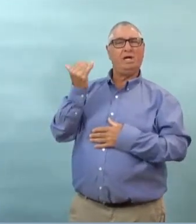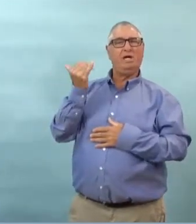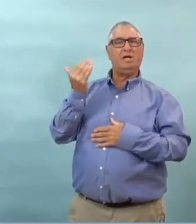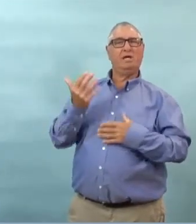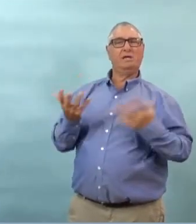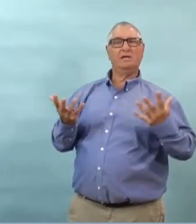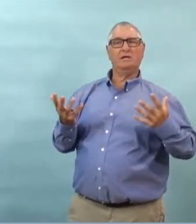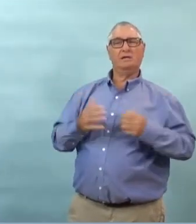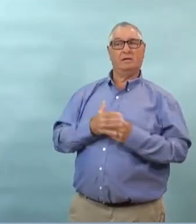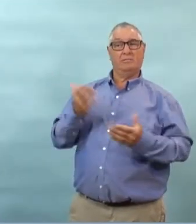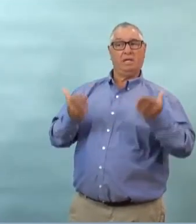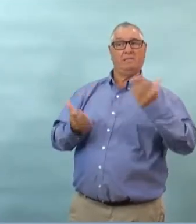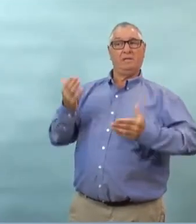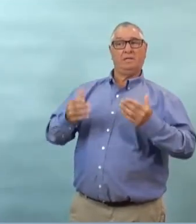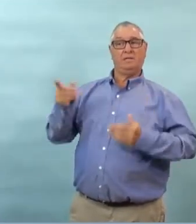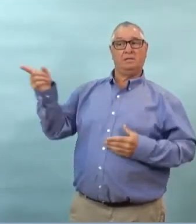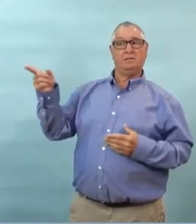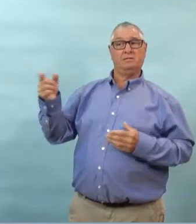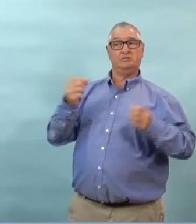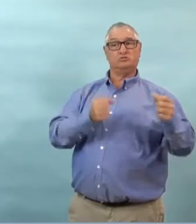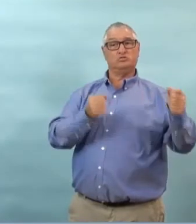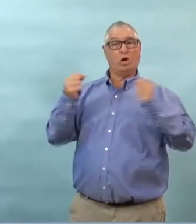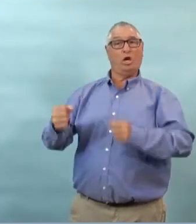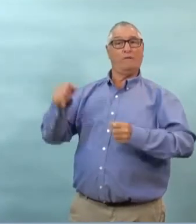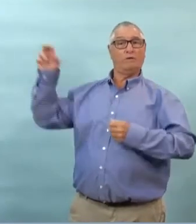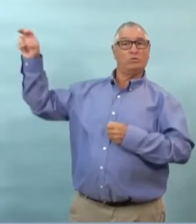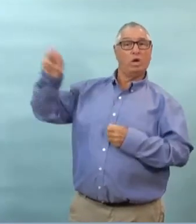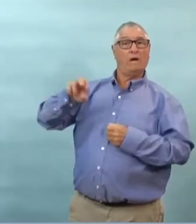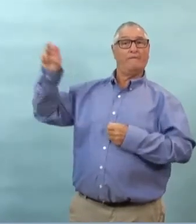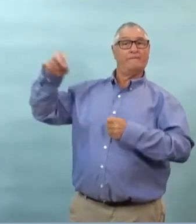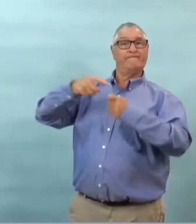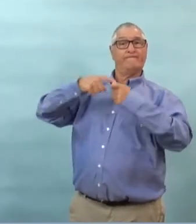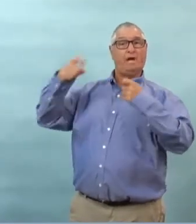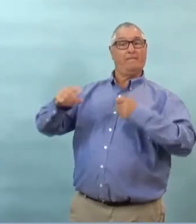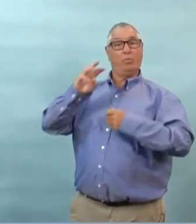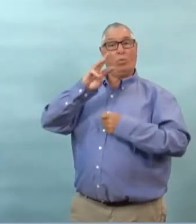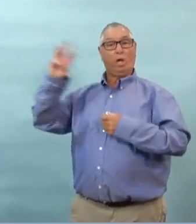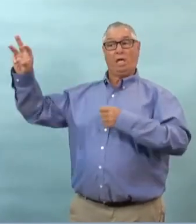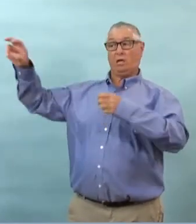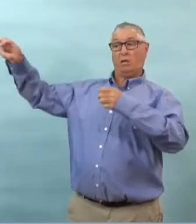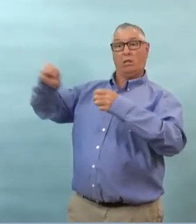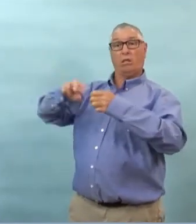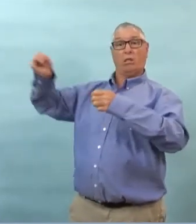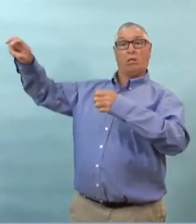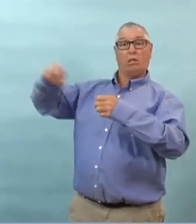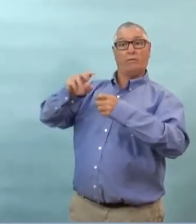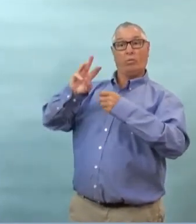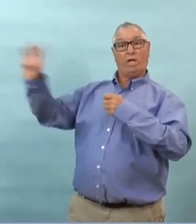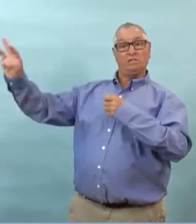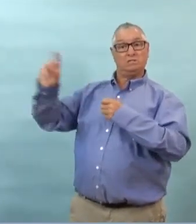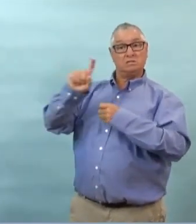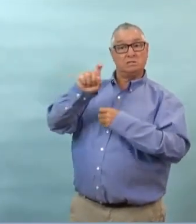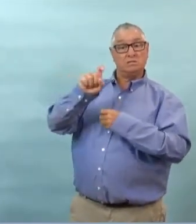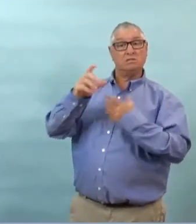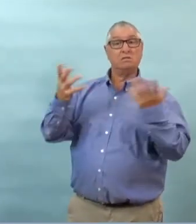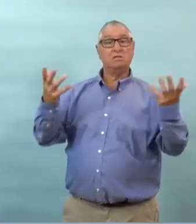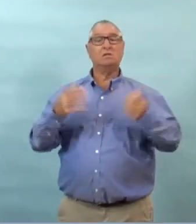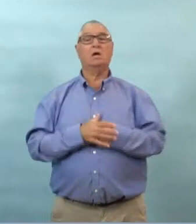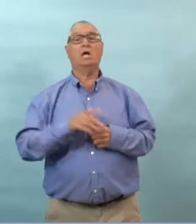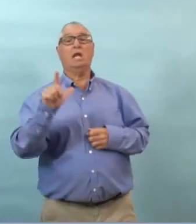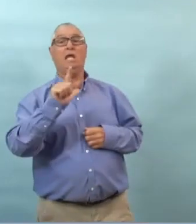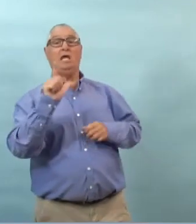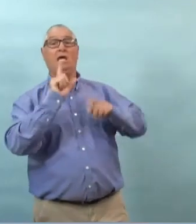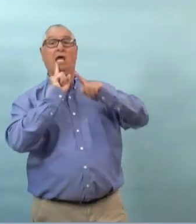savent si cette augmentation du nombre de cas dans cette région est dû à l'assouplissement des mesures de déplacement de sur les